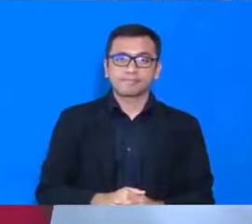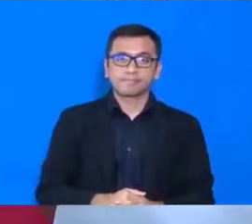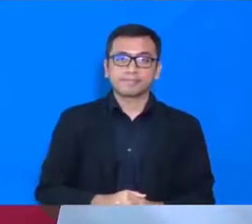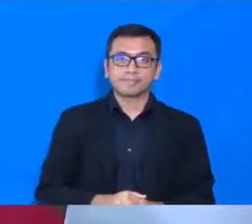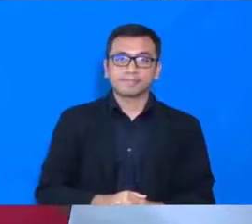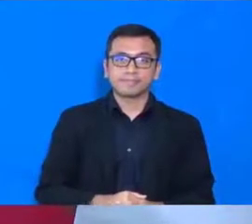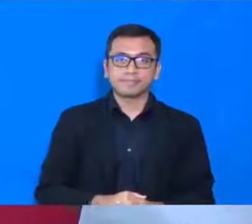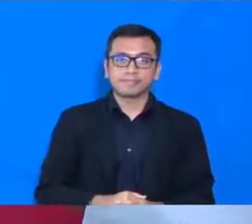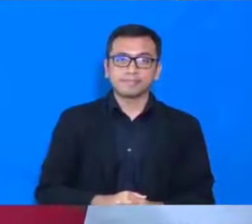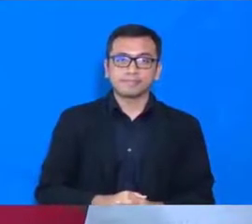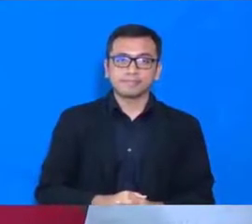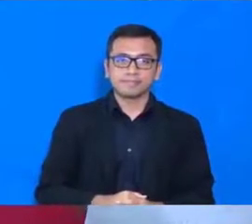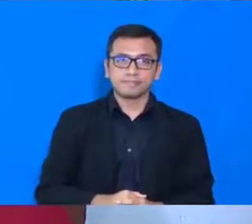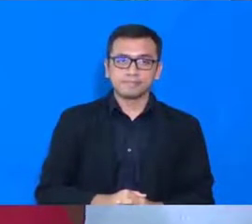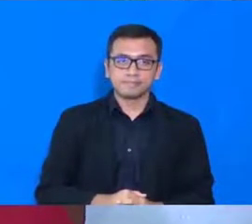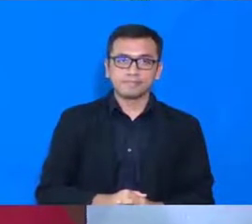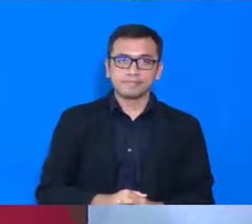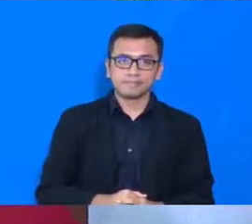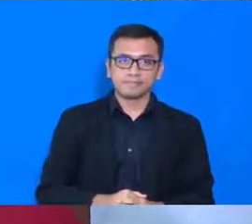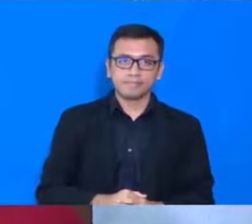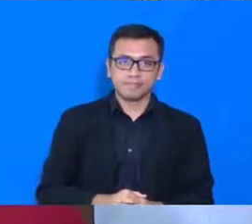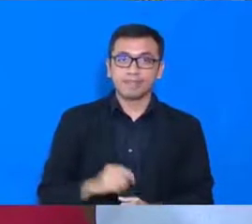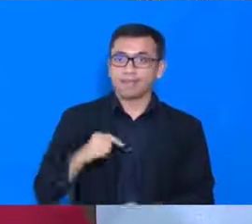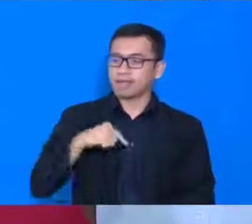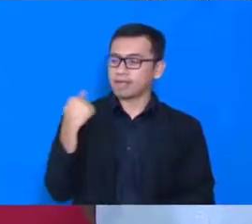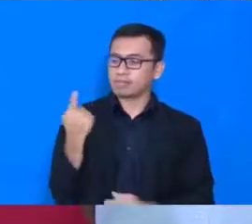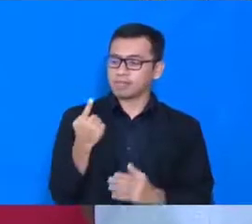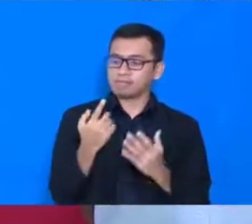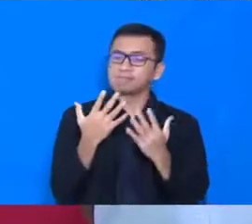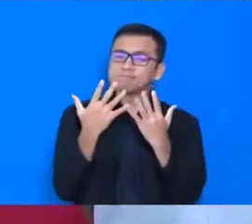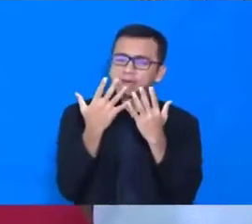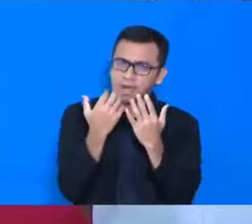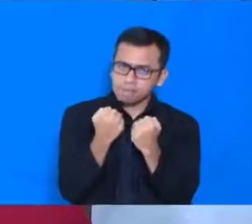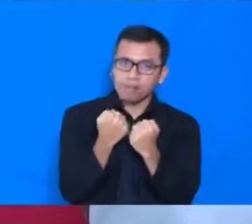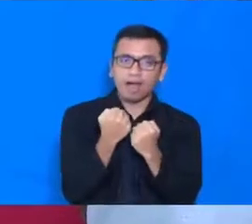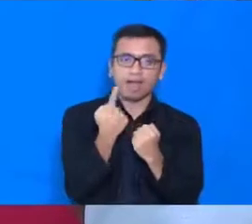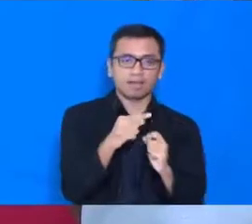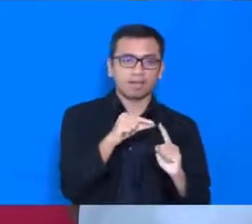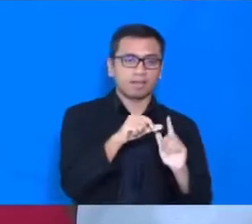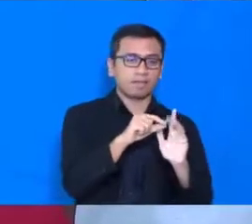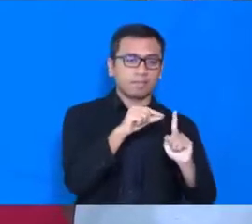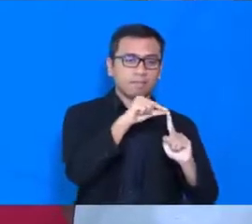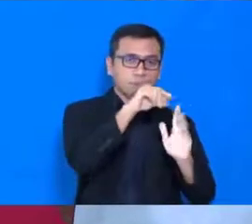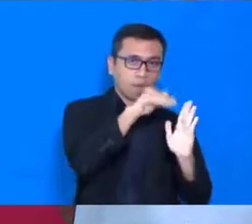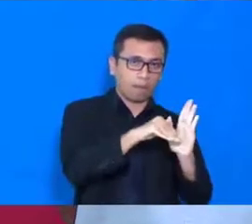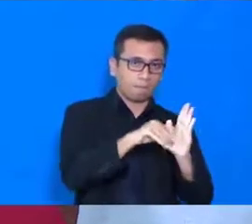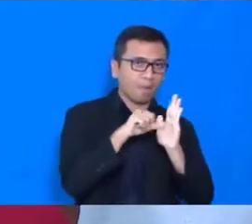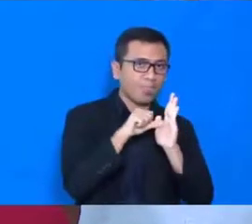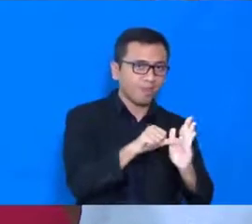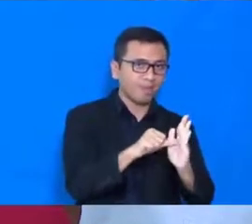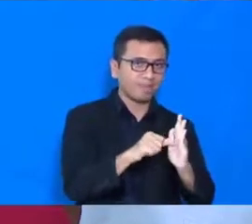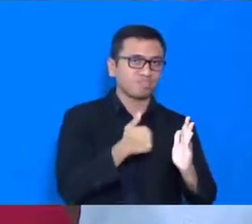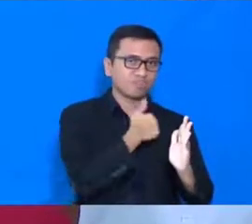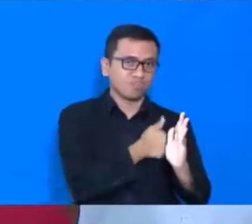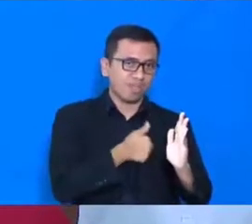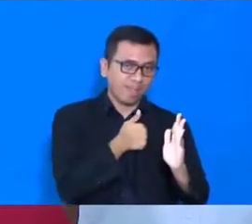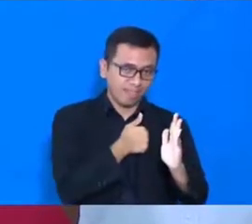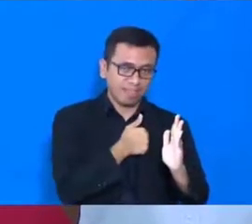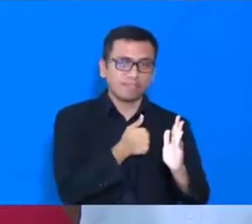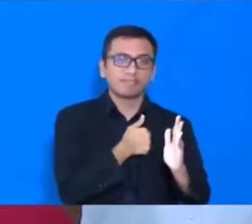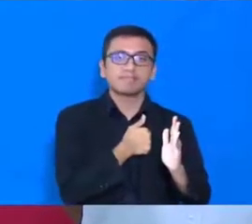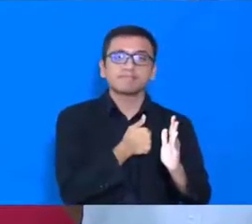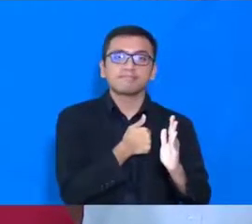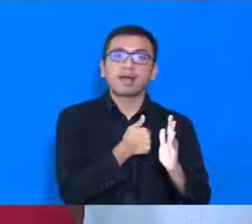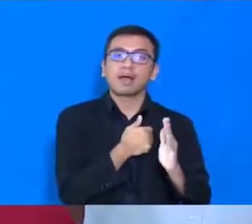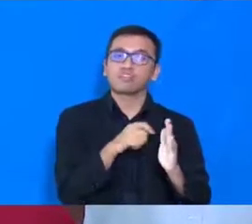kami juga berharap, di luar dari program-program bantuan sosial, baik yang berupa program bantuan sosial reguler, seperti